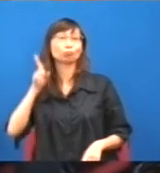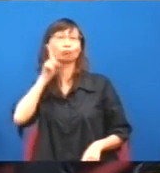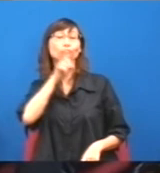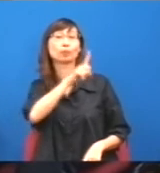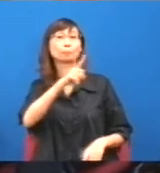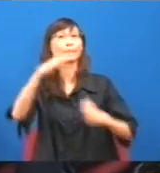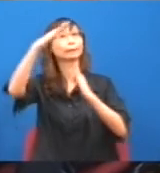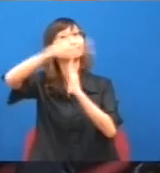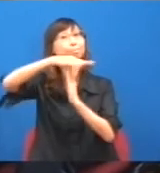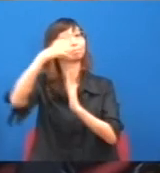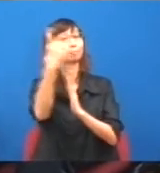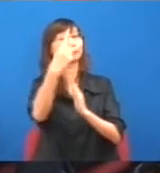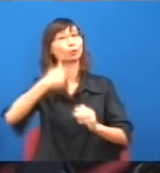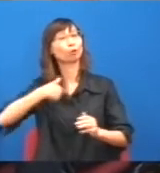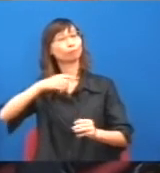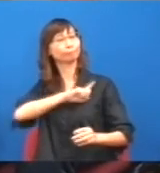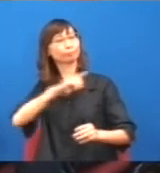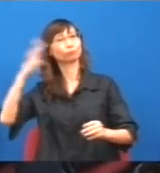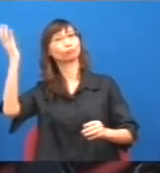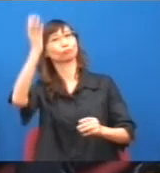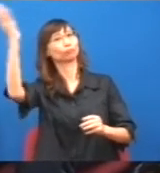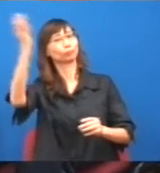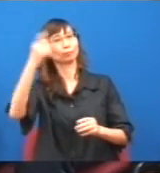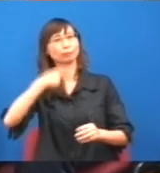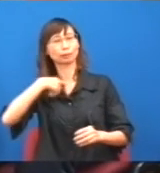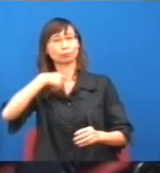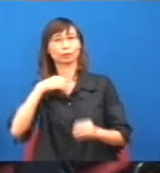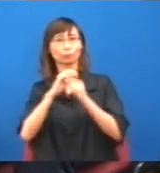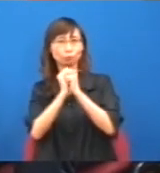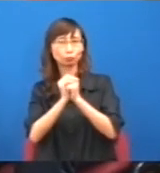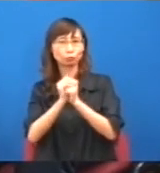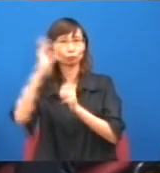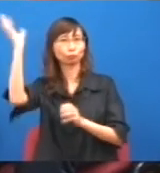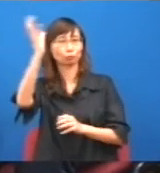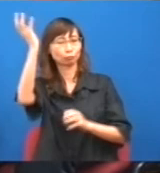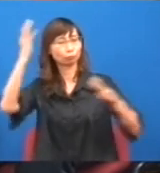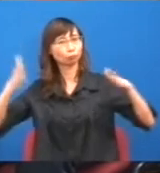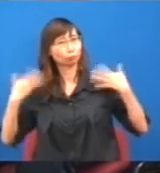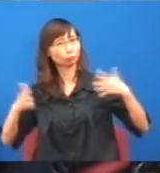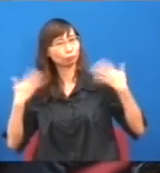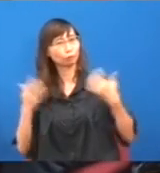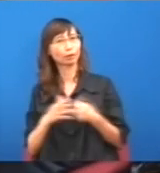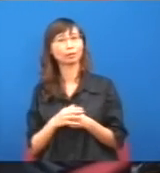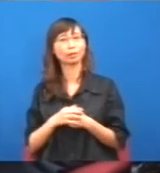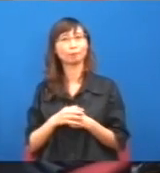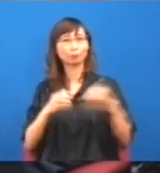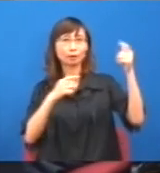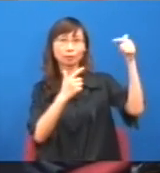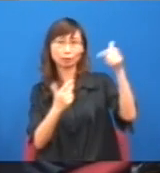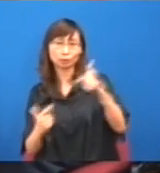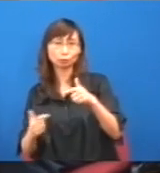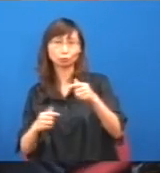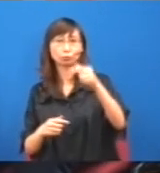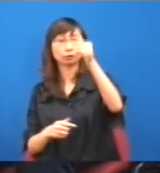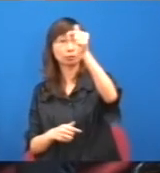去旅遊,所以就停一次,是的,祝長毛旅遊愉快,因為知,接著10月,